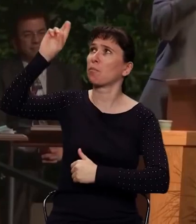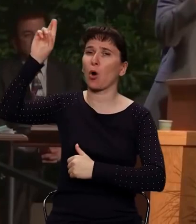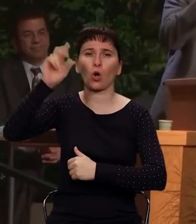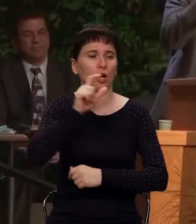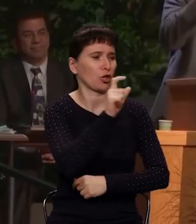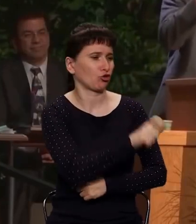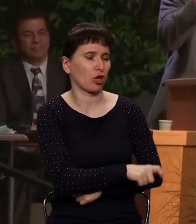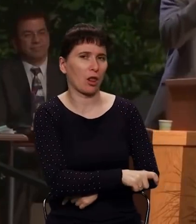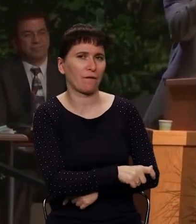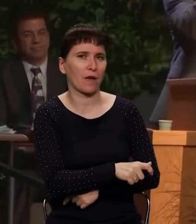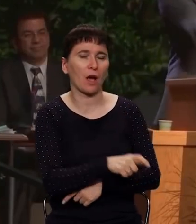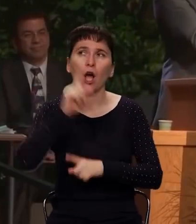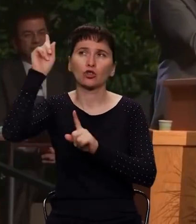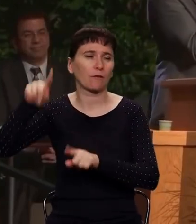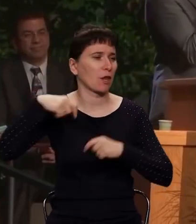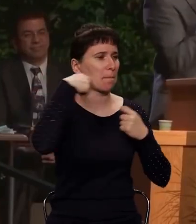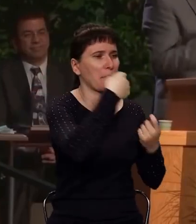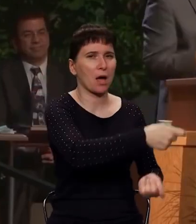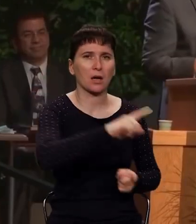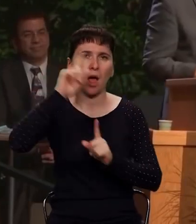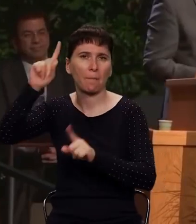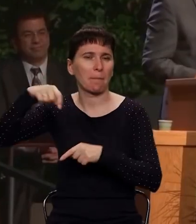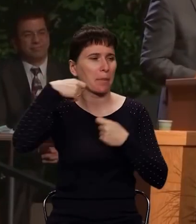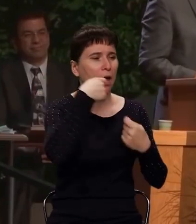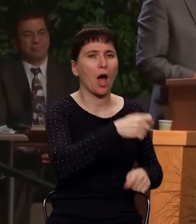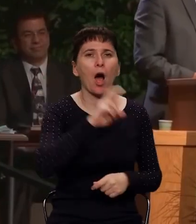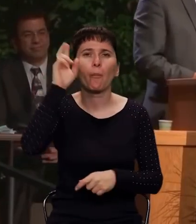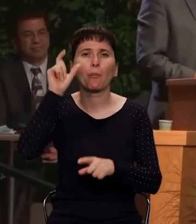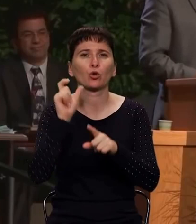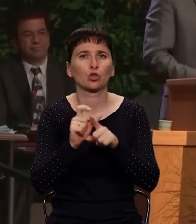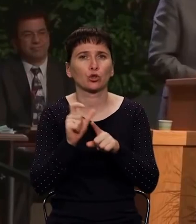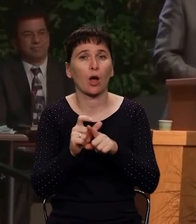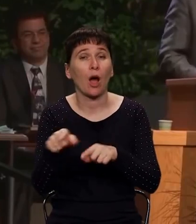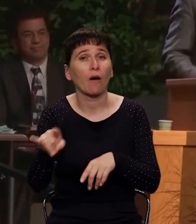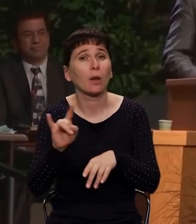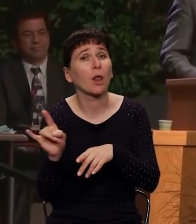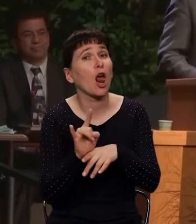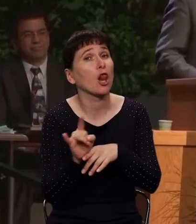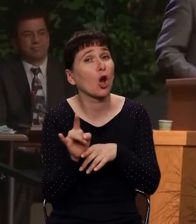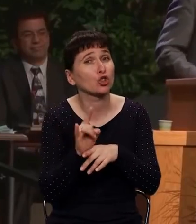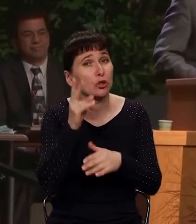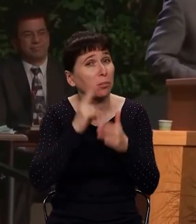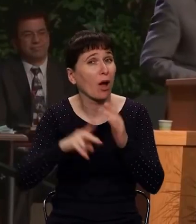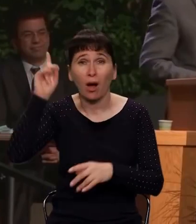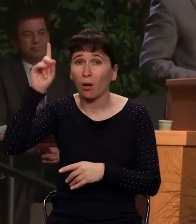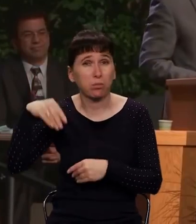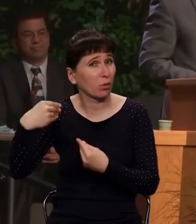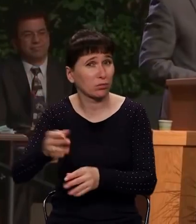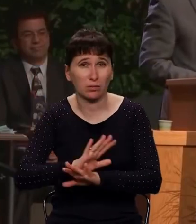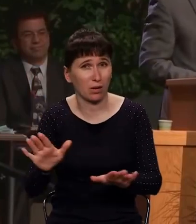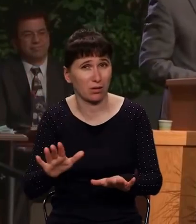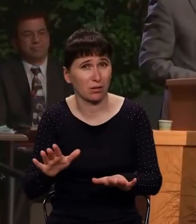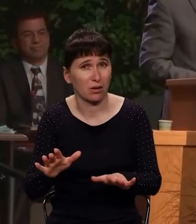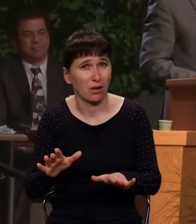Богом и людьми. Передавать так называемые Божьи слова. Это была лжепророчица. Бог не давал ей на это